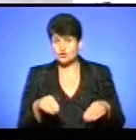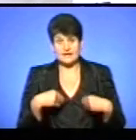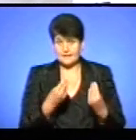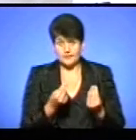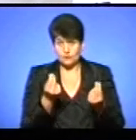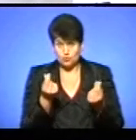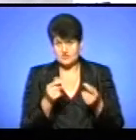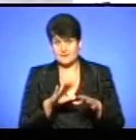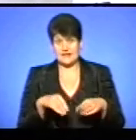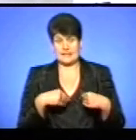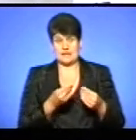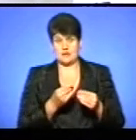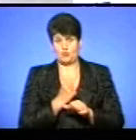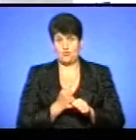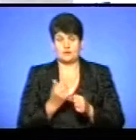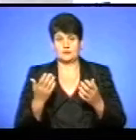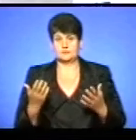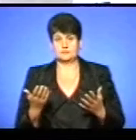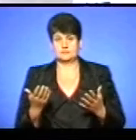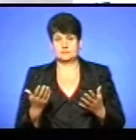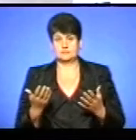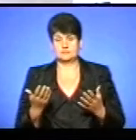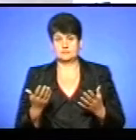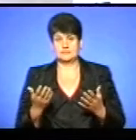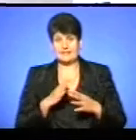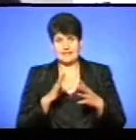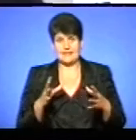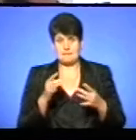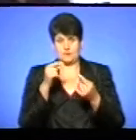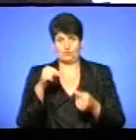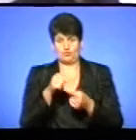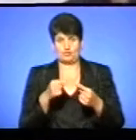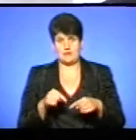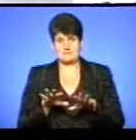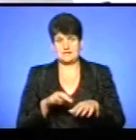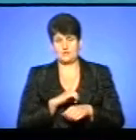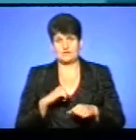поганих повноважень, невластивих орган місцевого самоврядування.